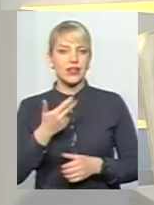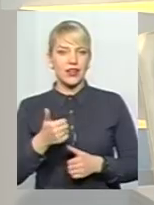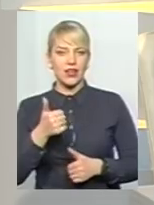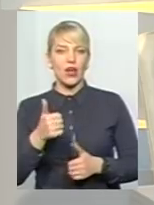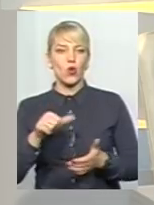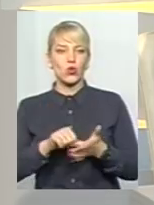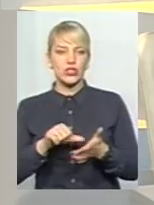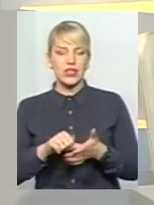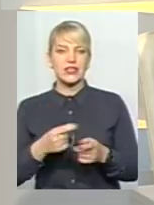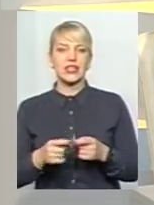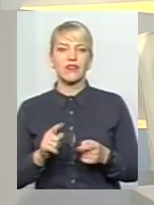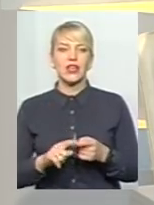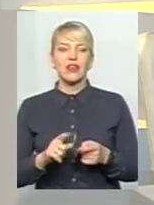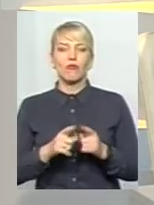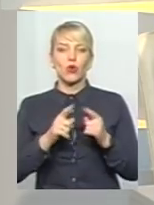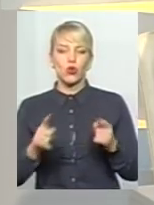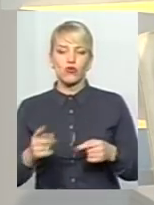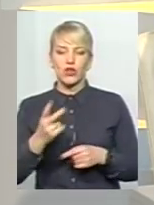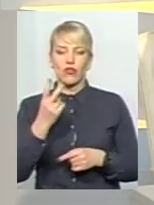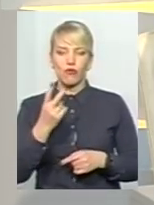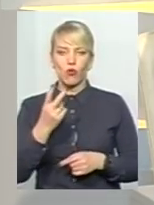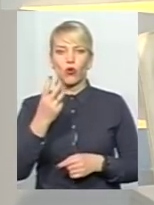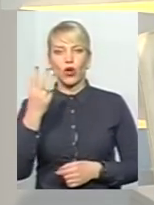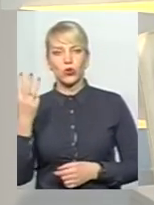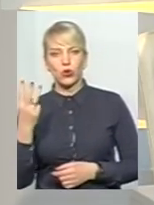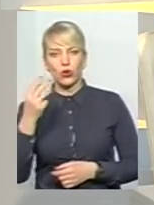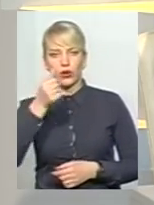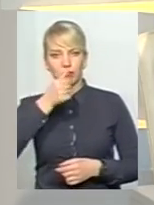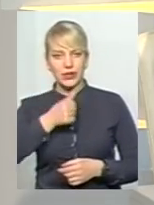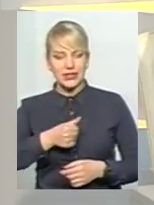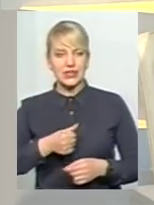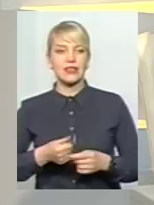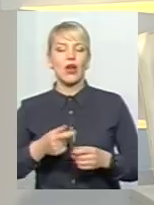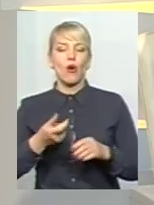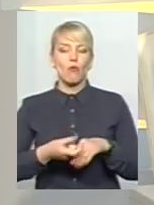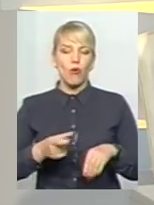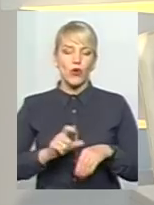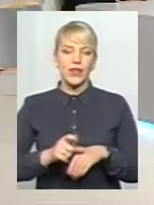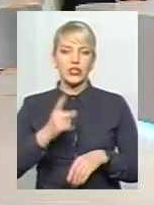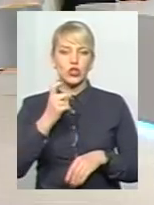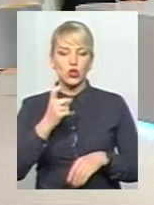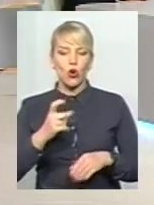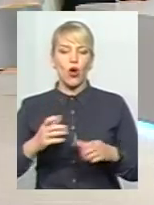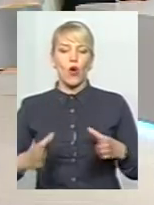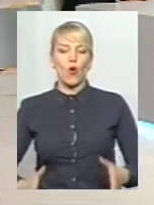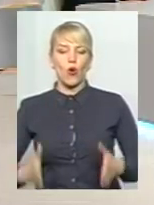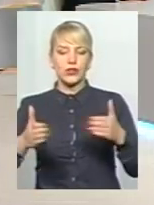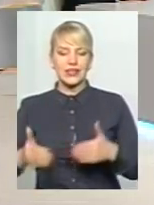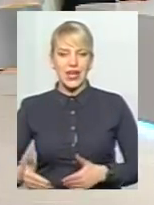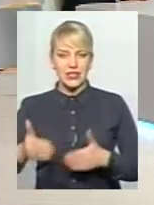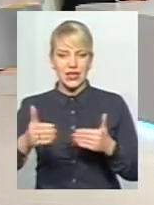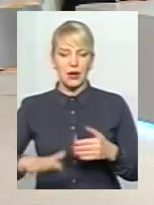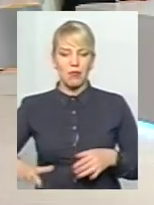«Рециклінг Поділля». І впродовж двох-трих місяців рециклінг понад 100 контейнерних майданчиків обладнає оцими